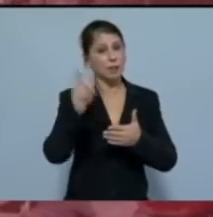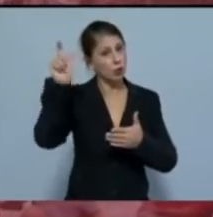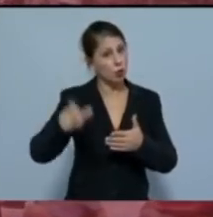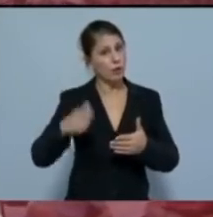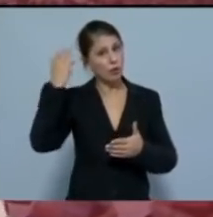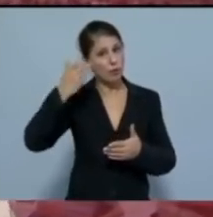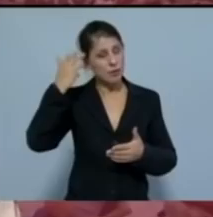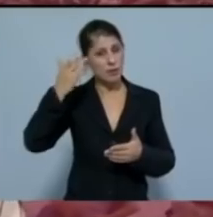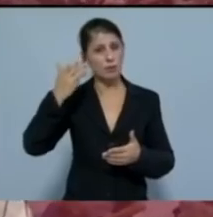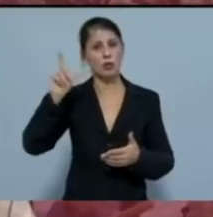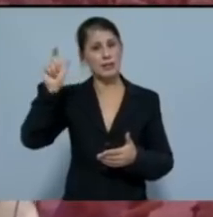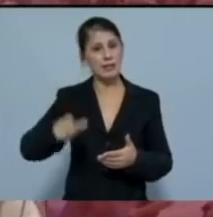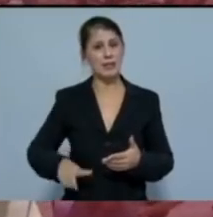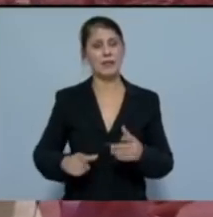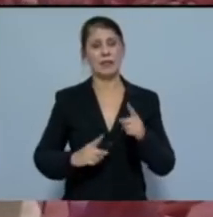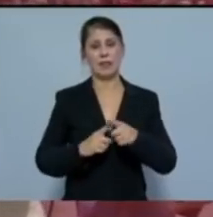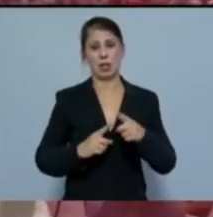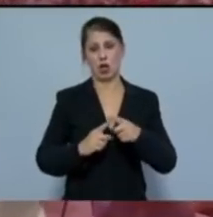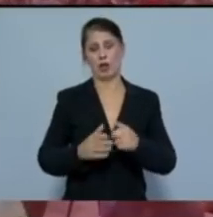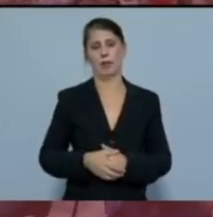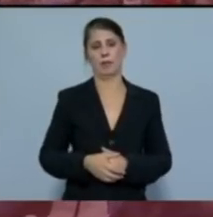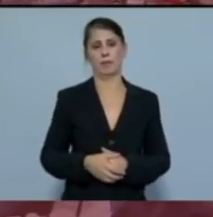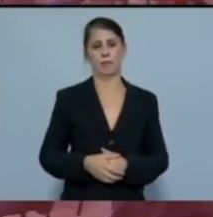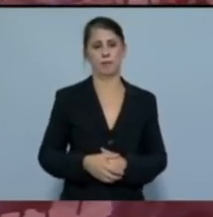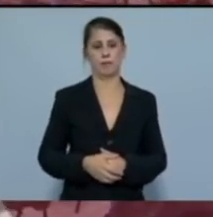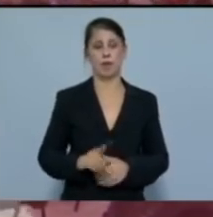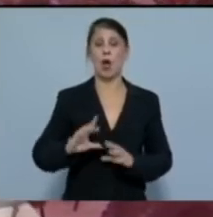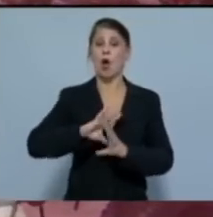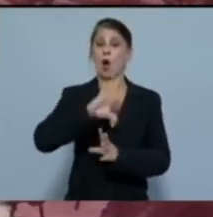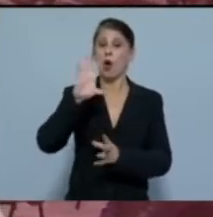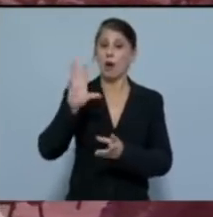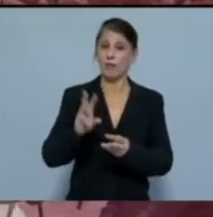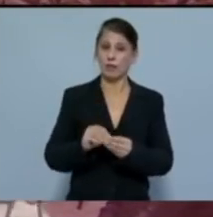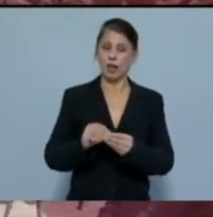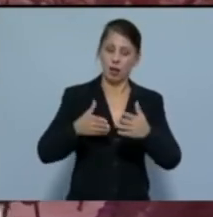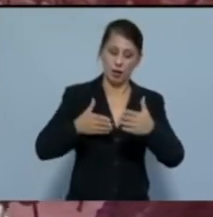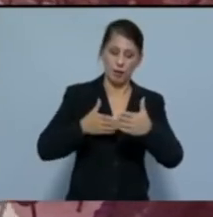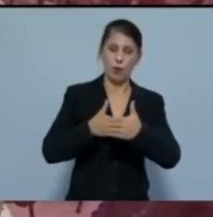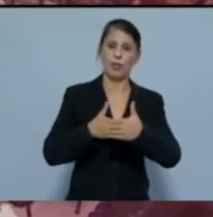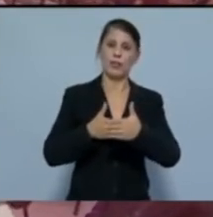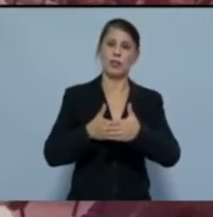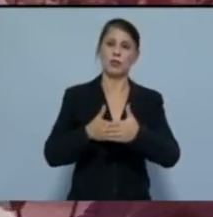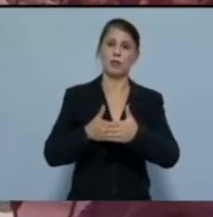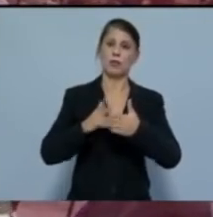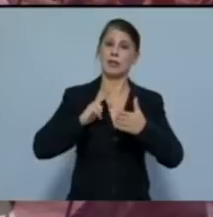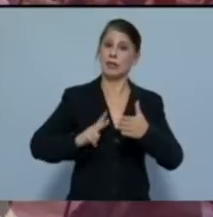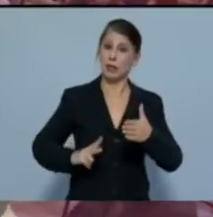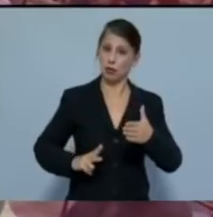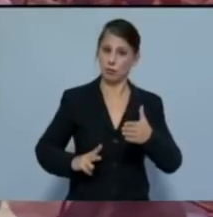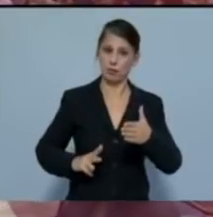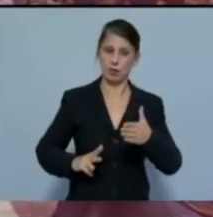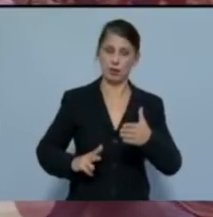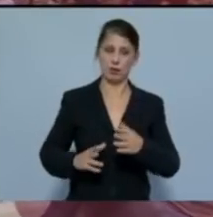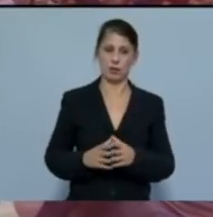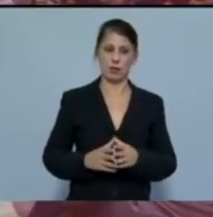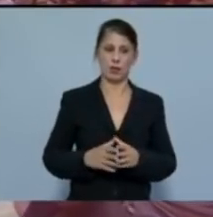επιστημών της ίδιας της τεχνολογίας. Όλα τα παραπάνω εμποδίζουν την ικανοποίηση των